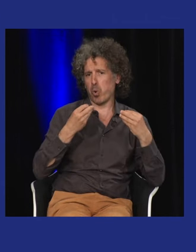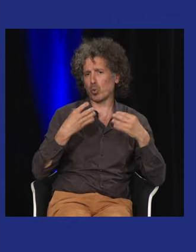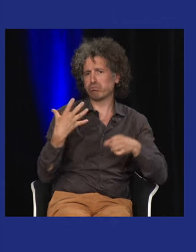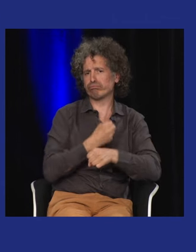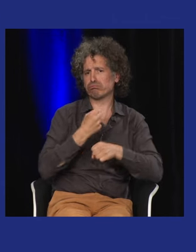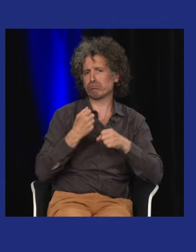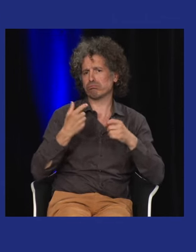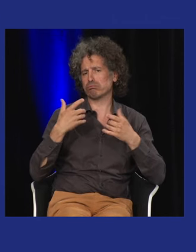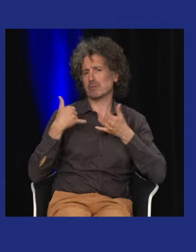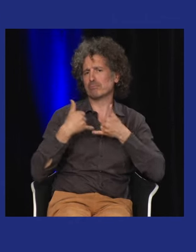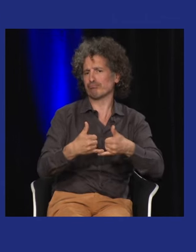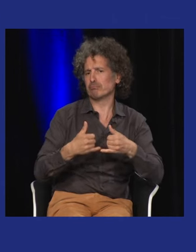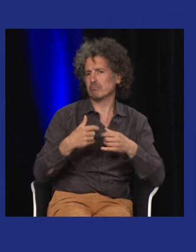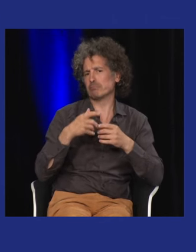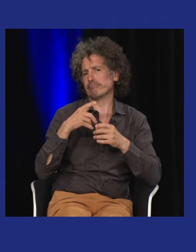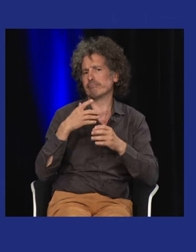chose d'assez tabou qui était révélé.